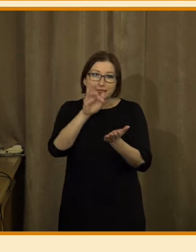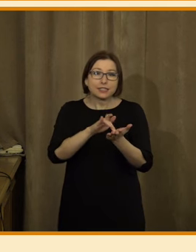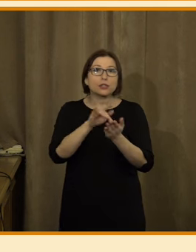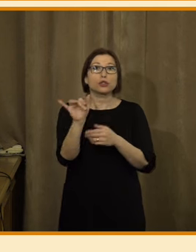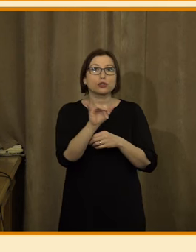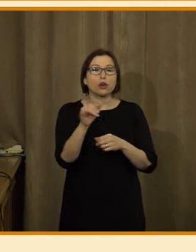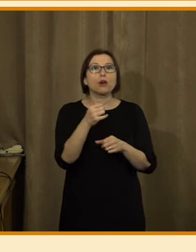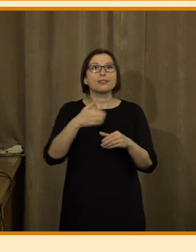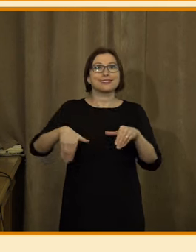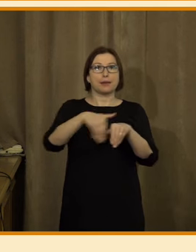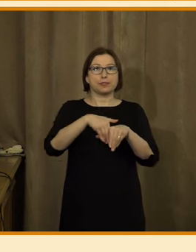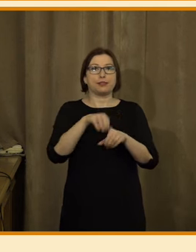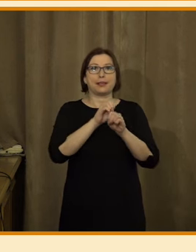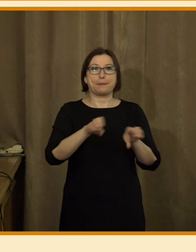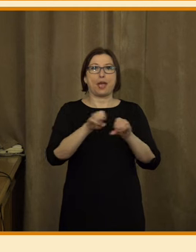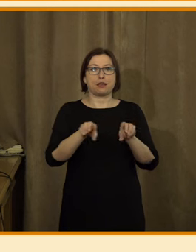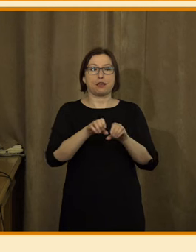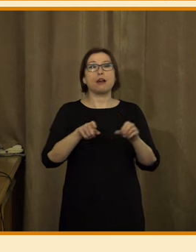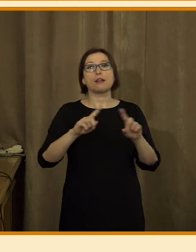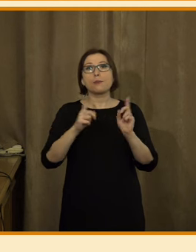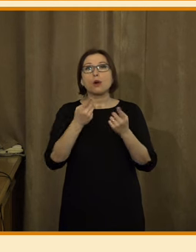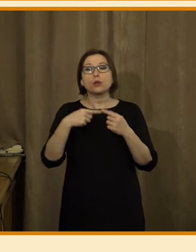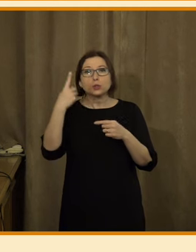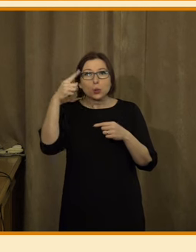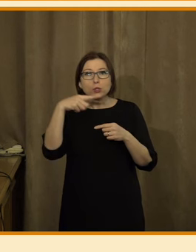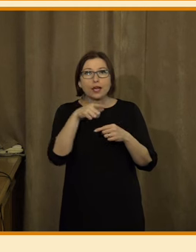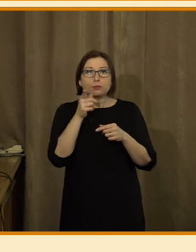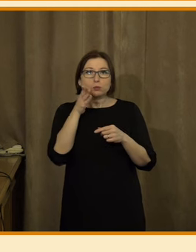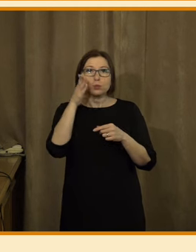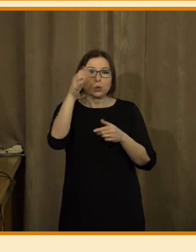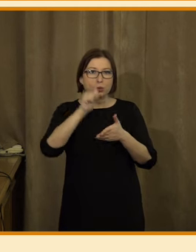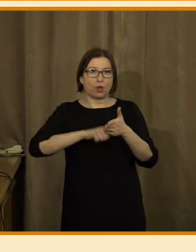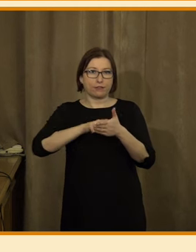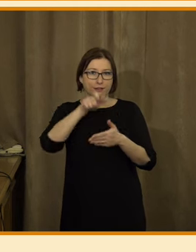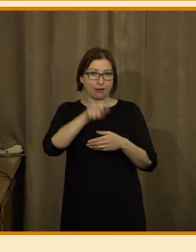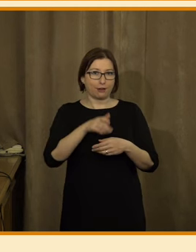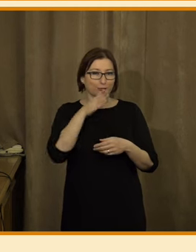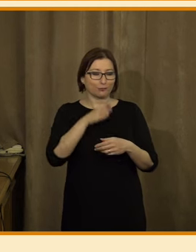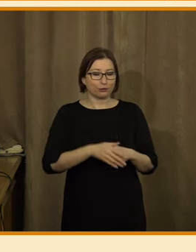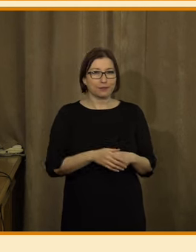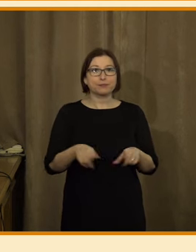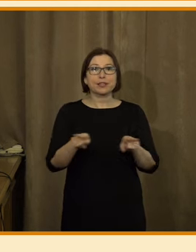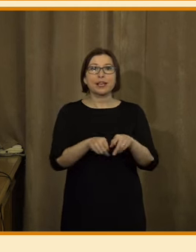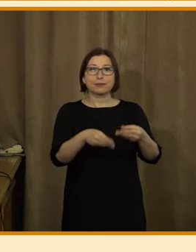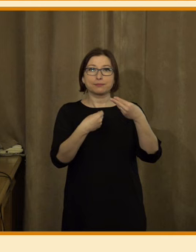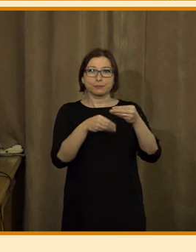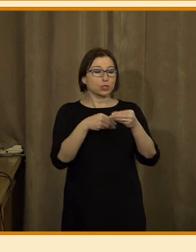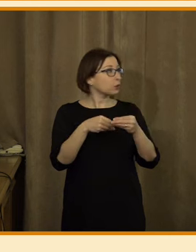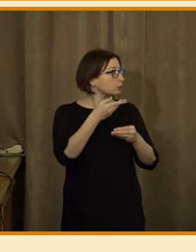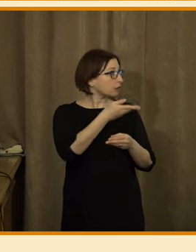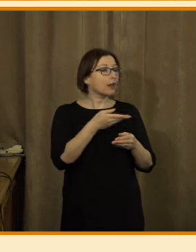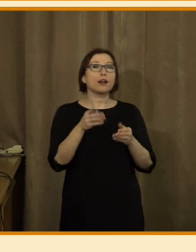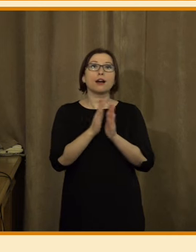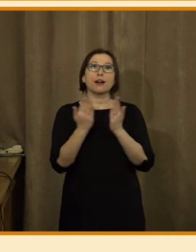pracovníky médií, případně budoucí pracovníky médií. Pak zde máme příručku, za